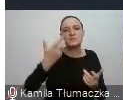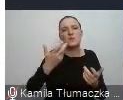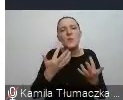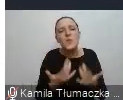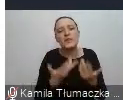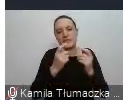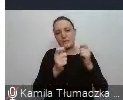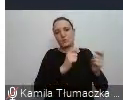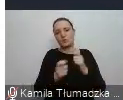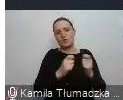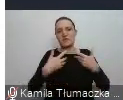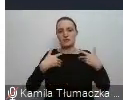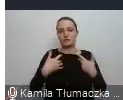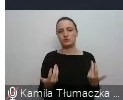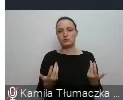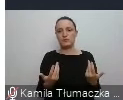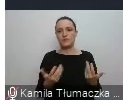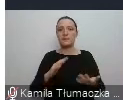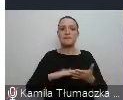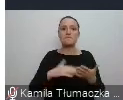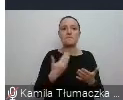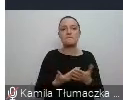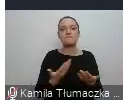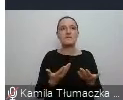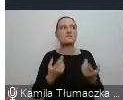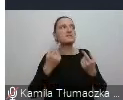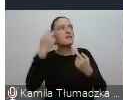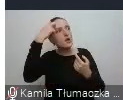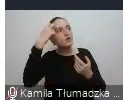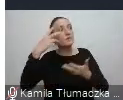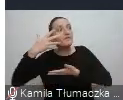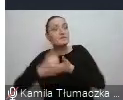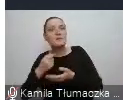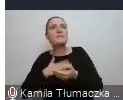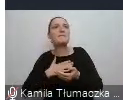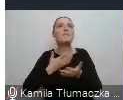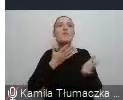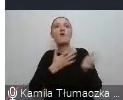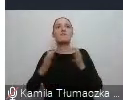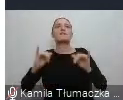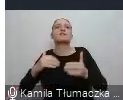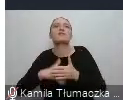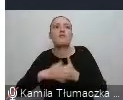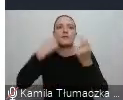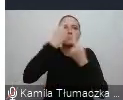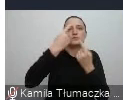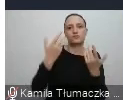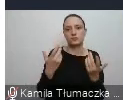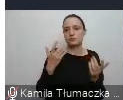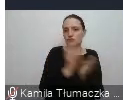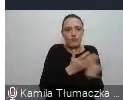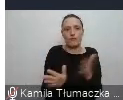funkcjonowanie, bo jeśli skorzystamy z takiego stereotypu, to mamy jakiś gotowy wzorzec myślenia i zachowania.